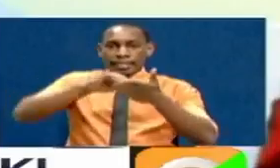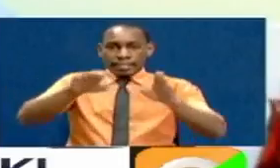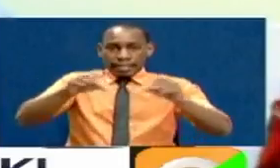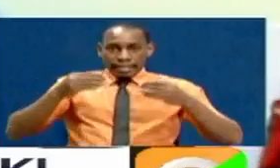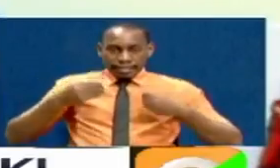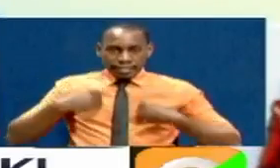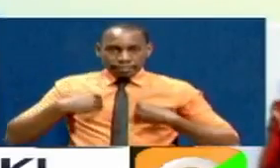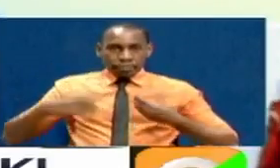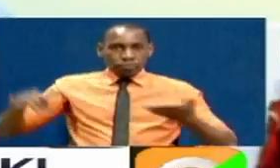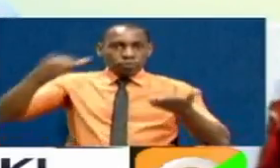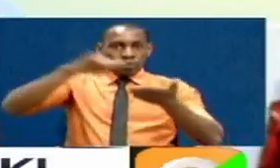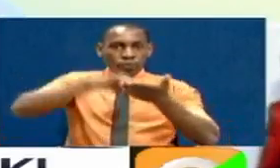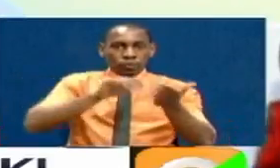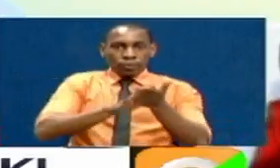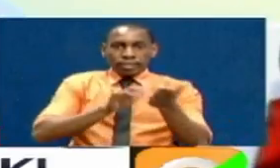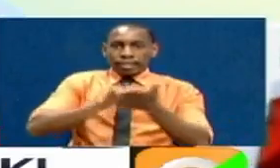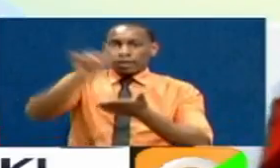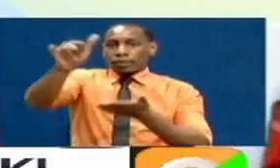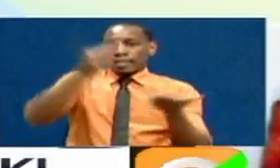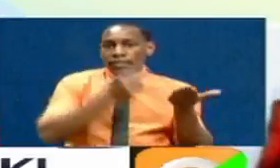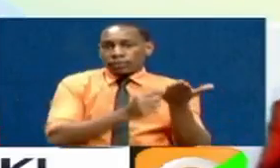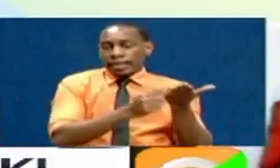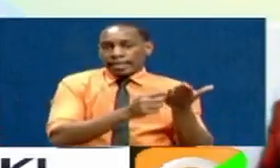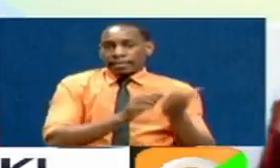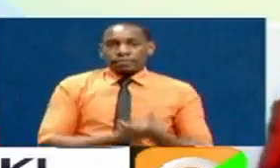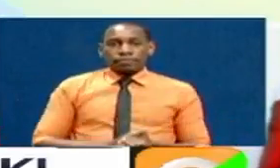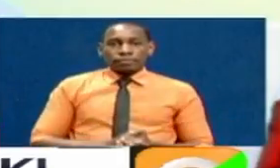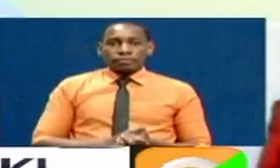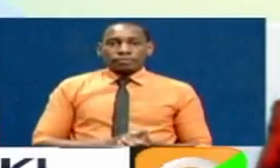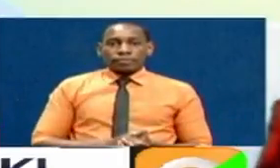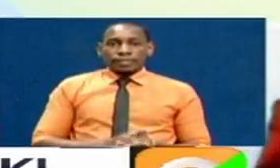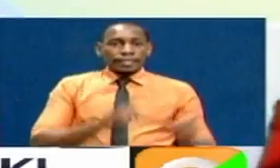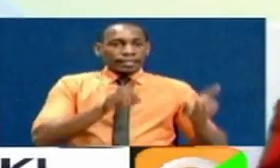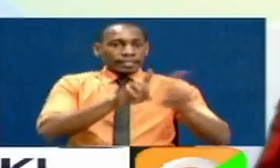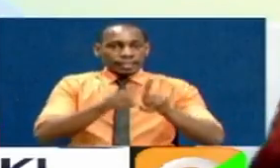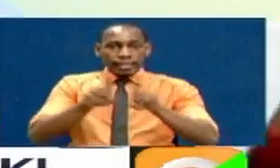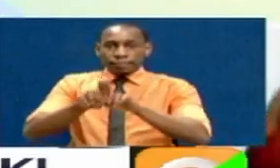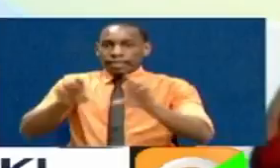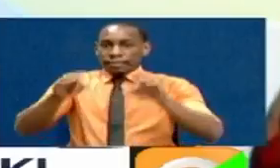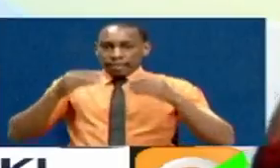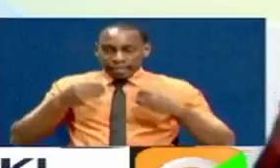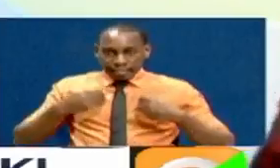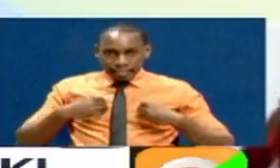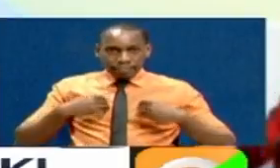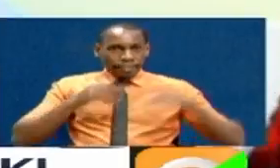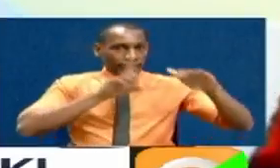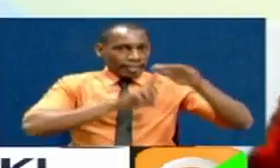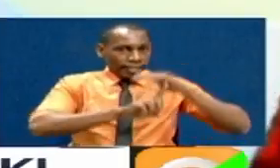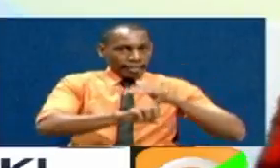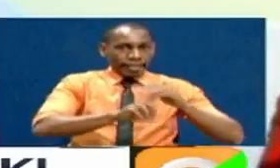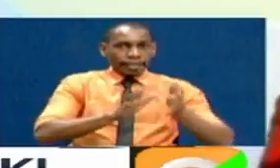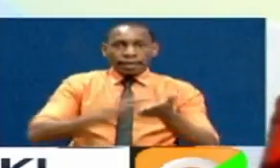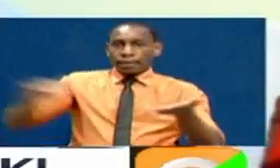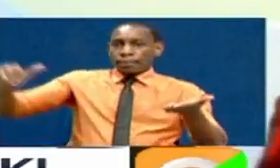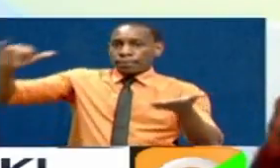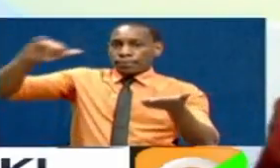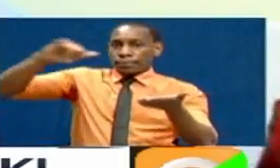to fly into and out of uganda also to be allowed to be allowed in our planes